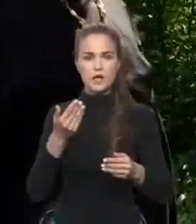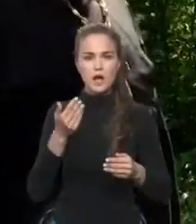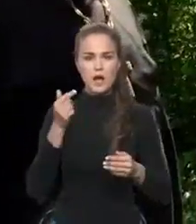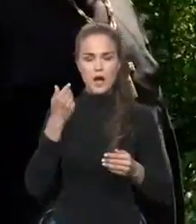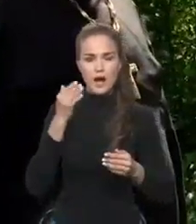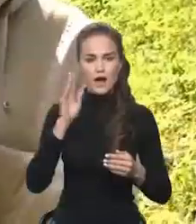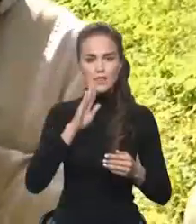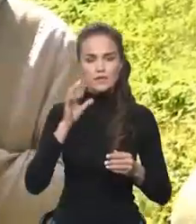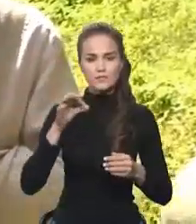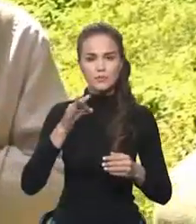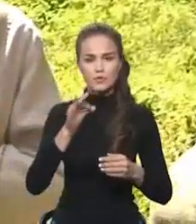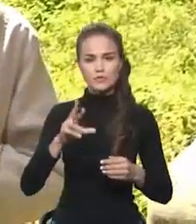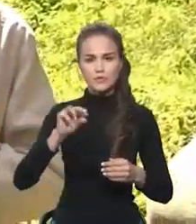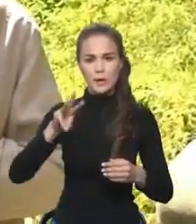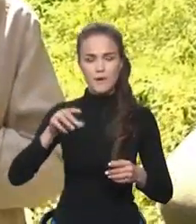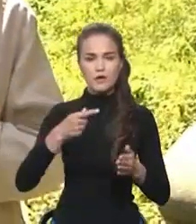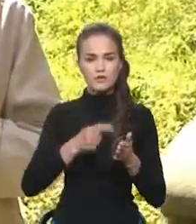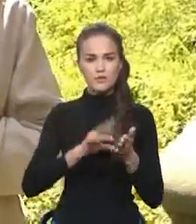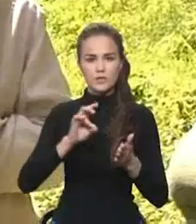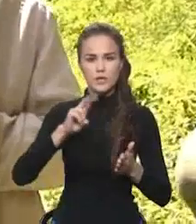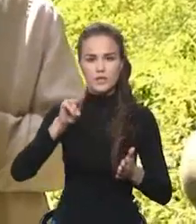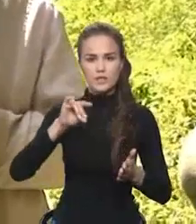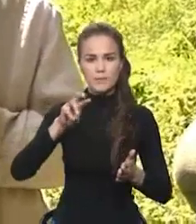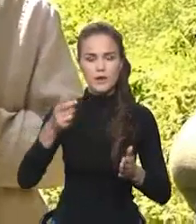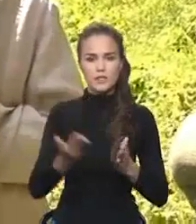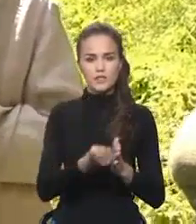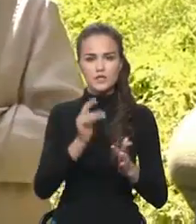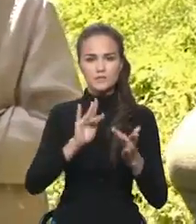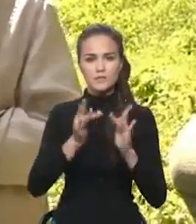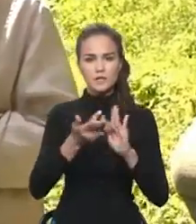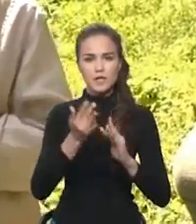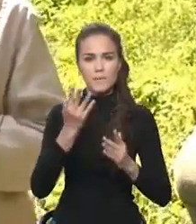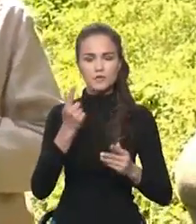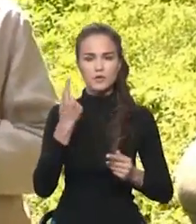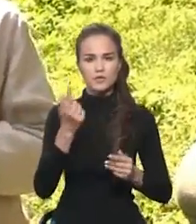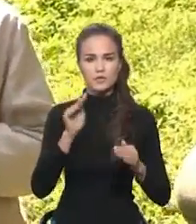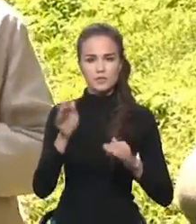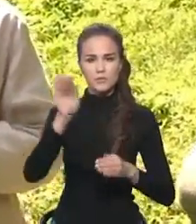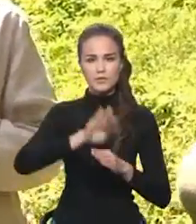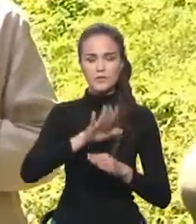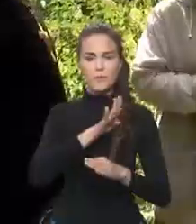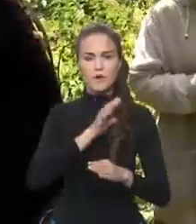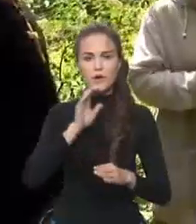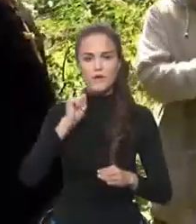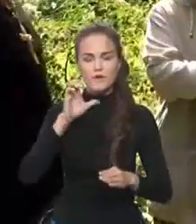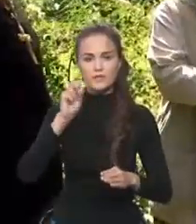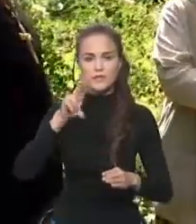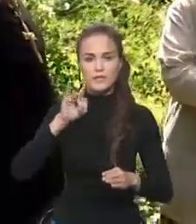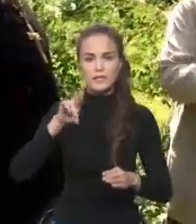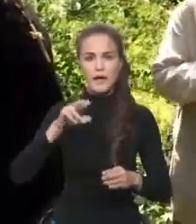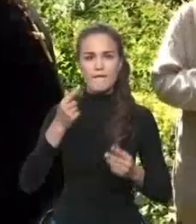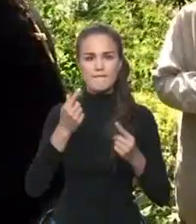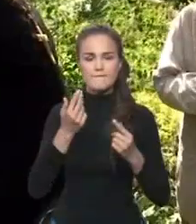Ямал, из города Надыма Вот нашла нас в интернете И поскольку у нас один из пределов был Василия Великого А Ольга